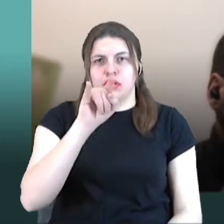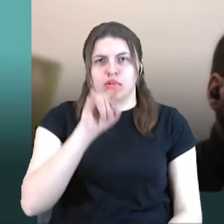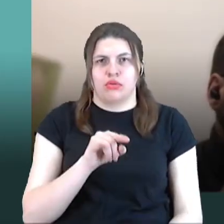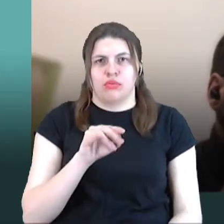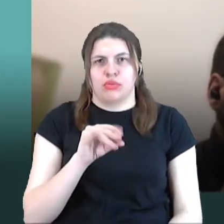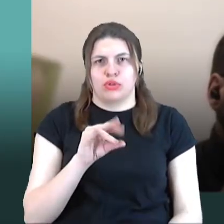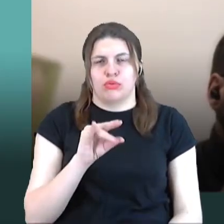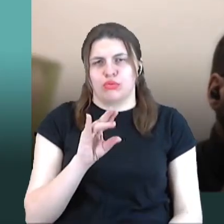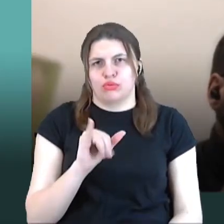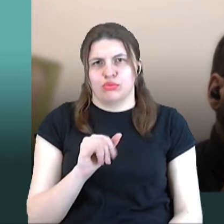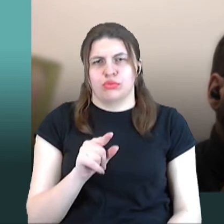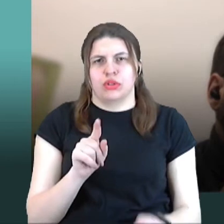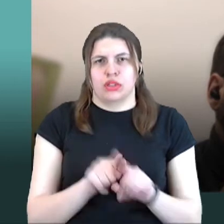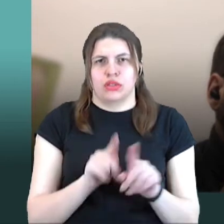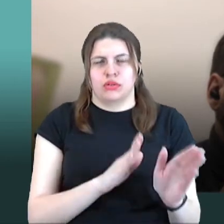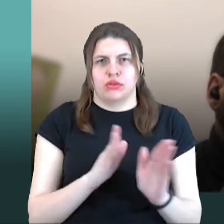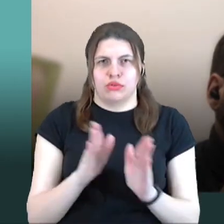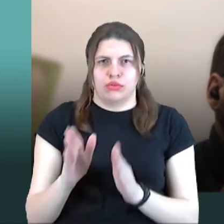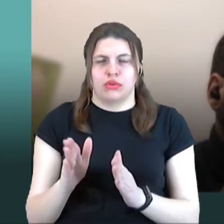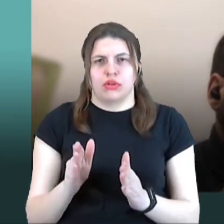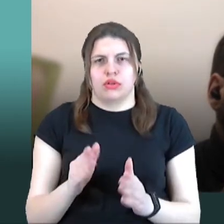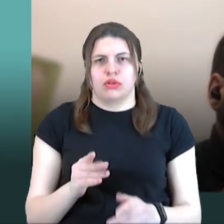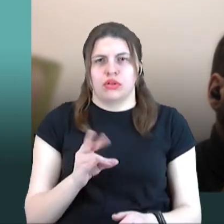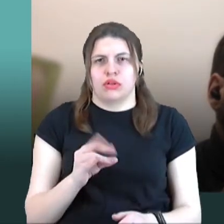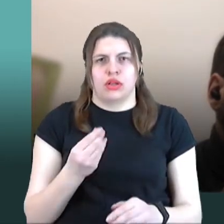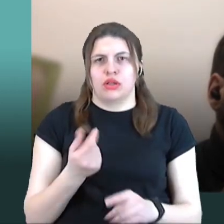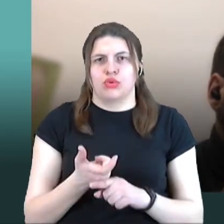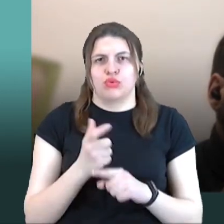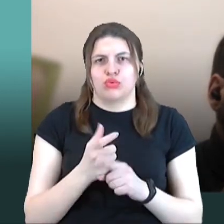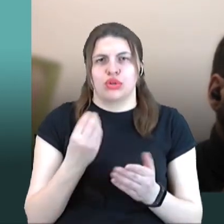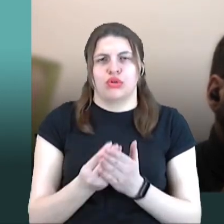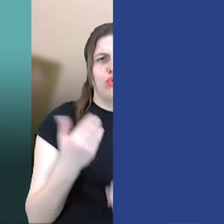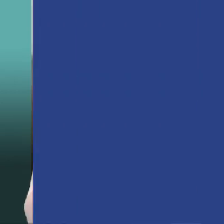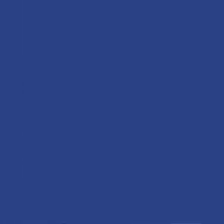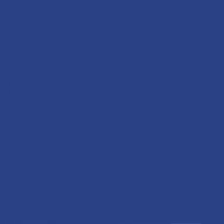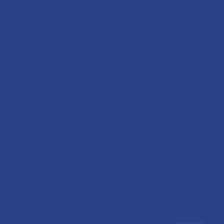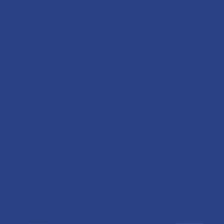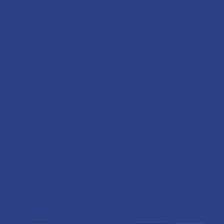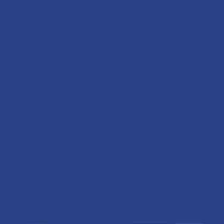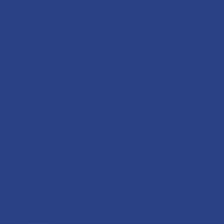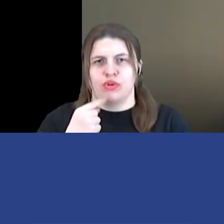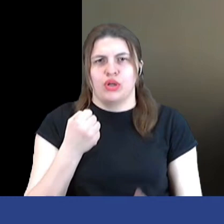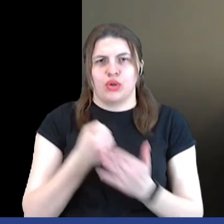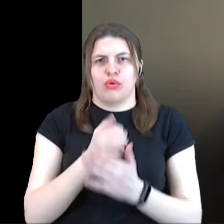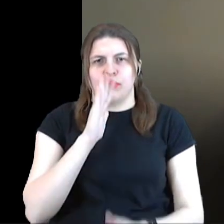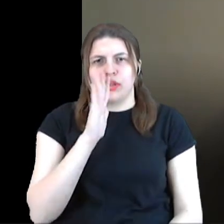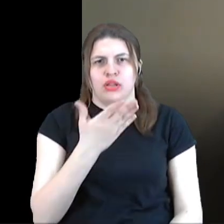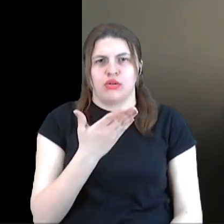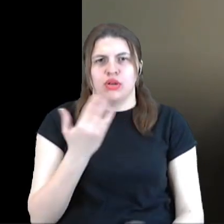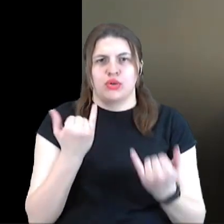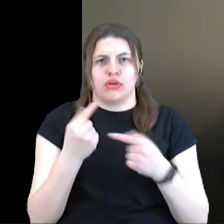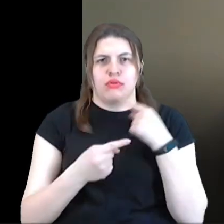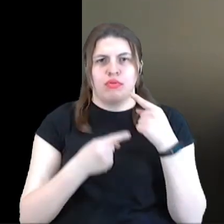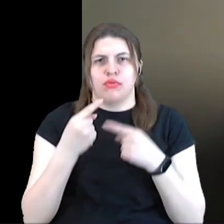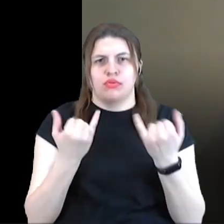або на лавкост, не дуже дорого перелітіти в той аеропорт, з якого вже йдуть міжнародні рейси. Сьогодні ми говоримо, що йде війна,